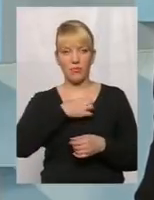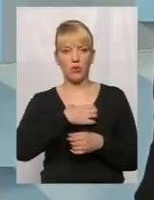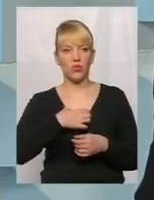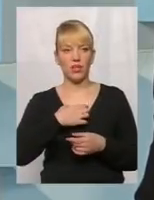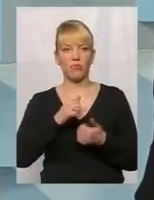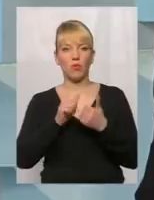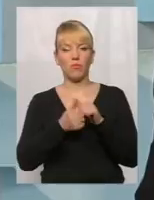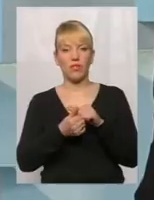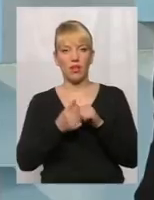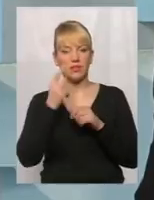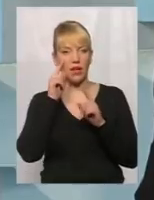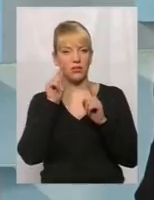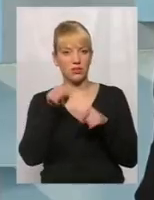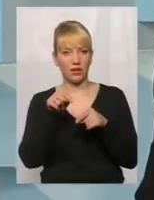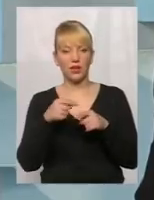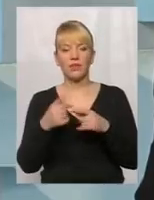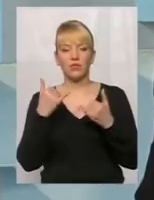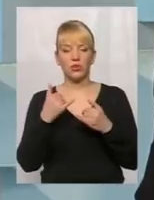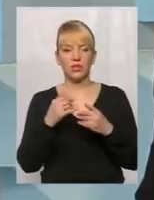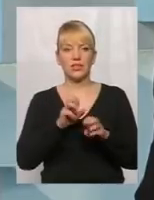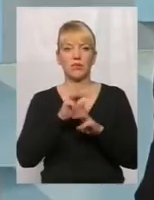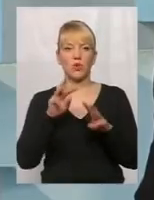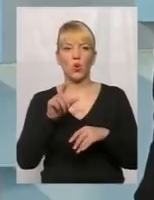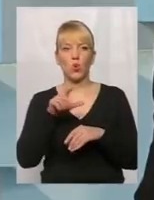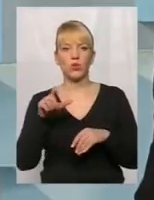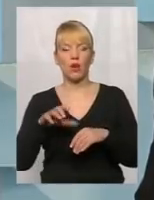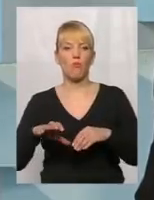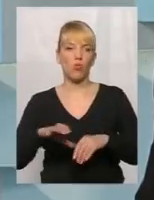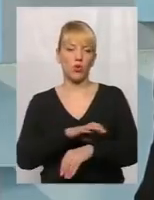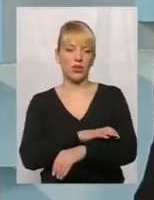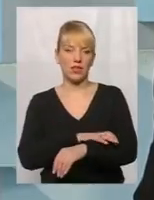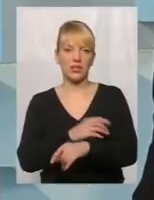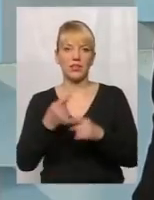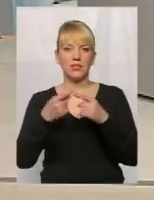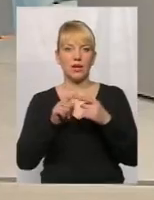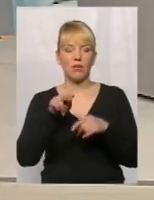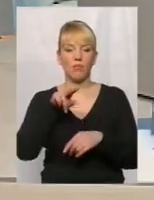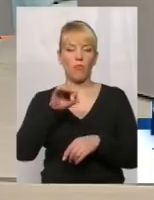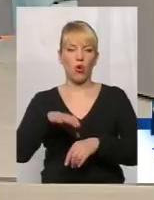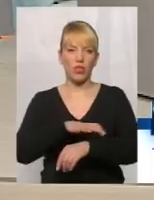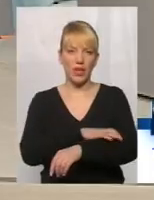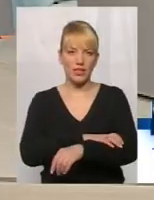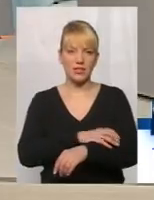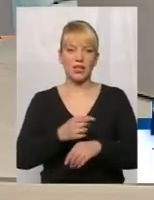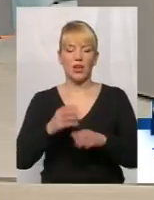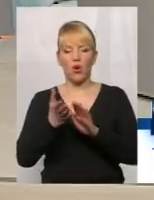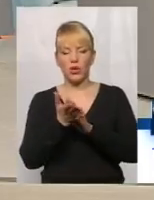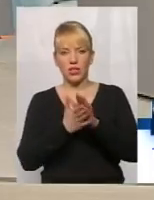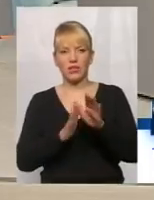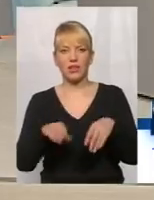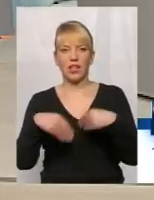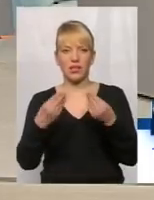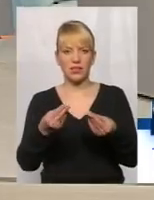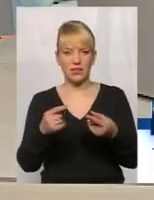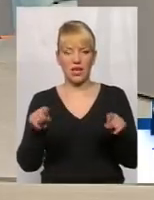помінялися акценти. Пріоріотетно забезпечуються люди протезно-ортопедичними виробами, тобто протизуються, ортизуються, надається реабілітація.